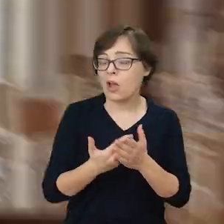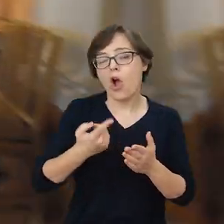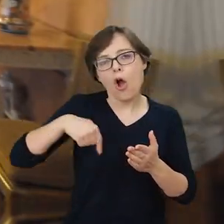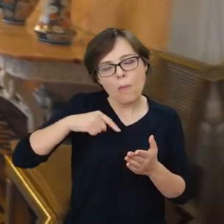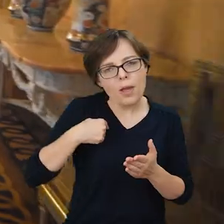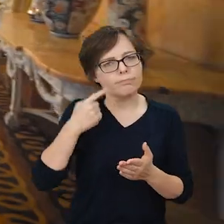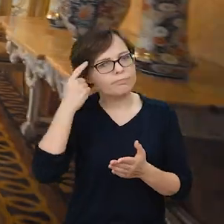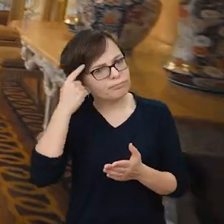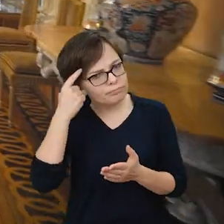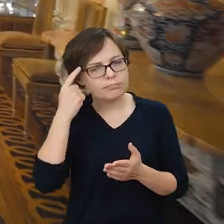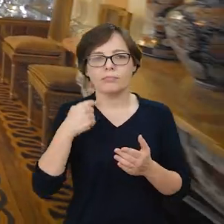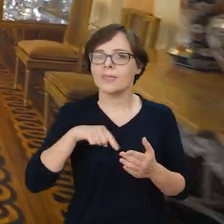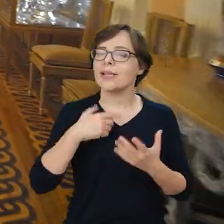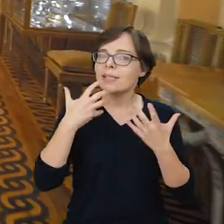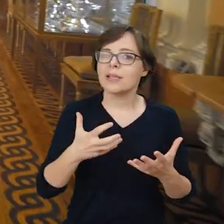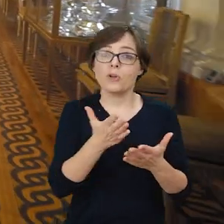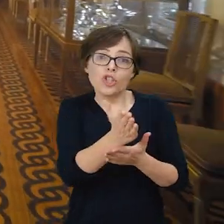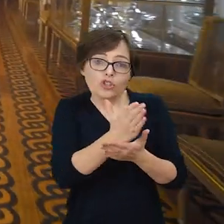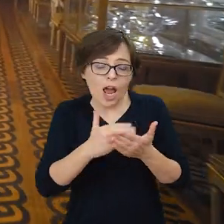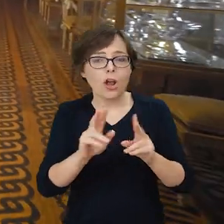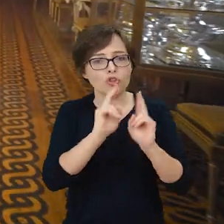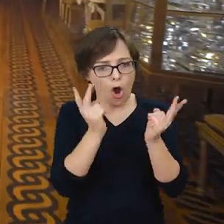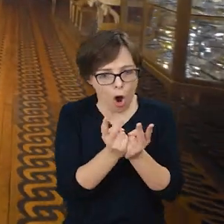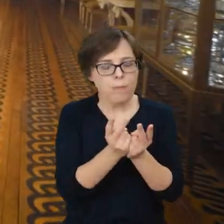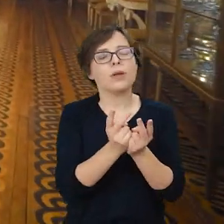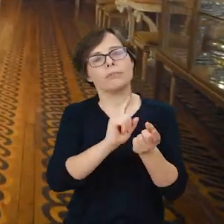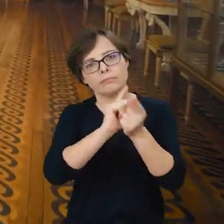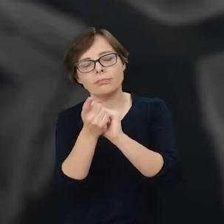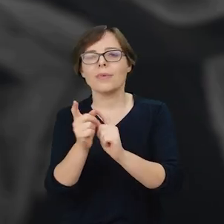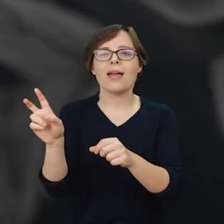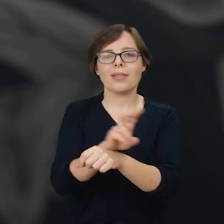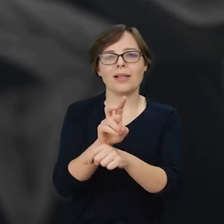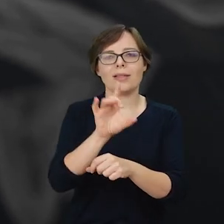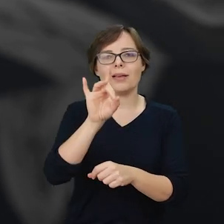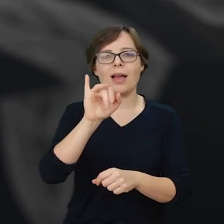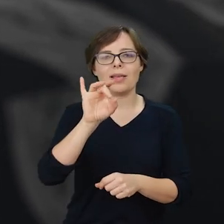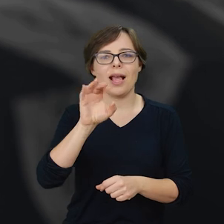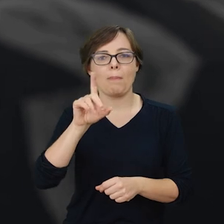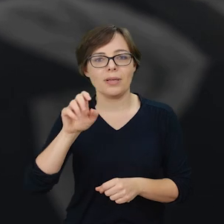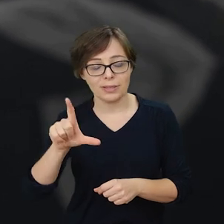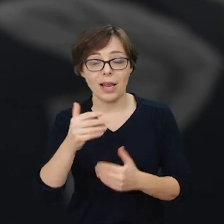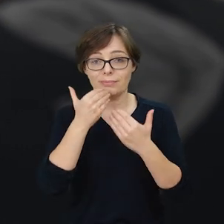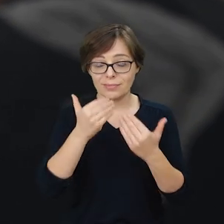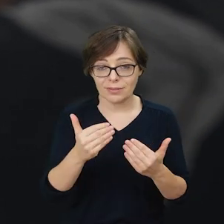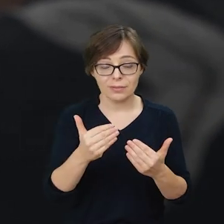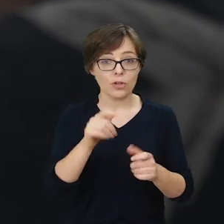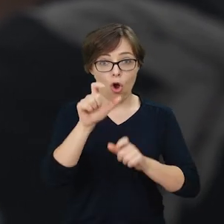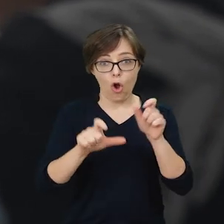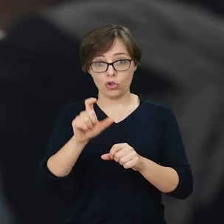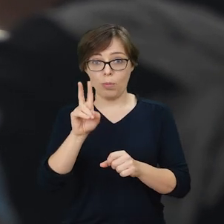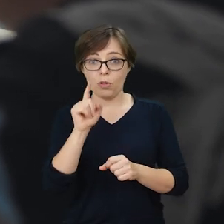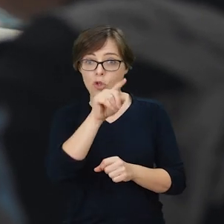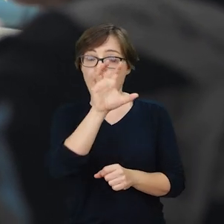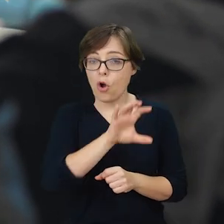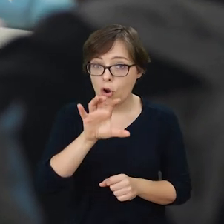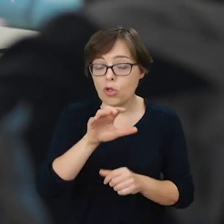doszliśmy do wniosku, że zaprezentowanie przynajmniej części obiektów w technice gigapikselowej da zwiedzającym szansę